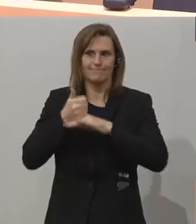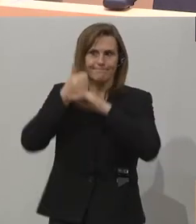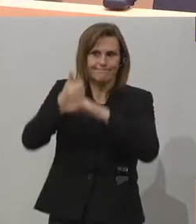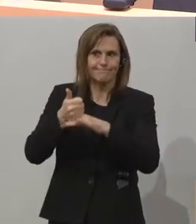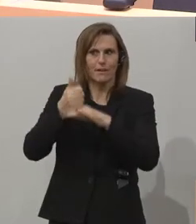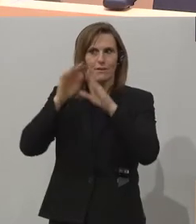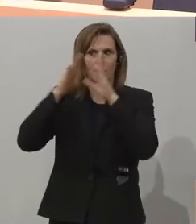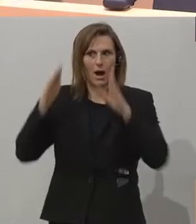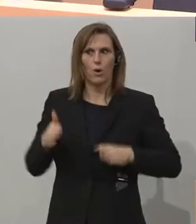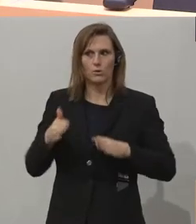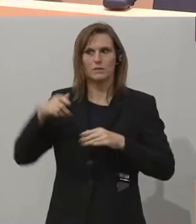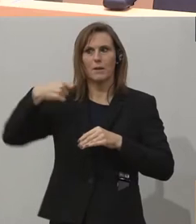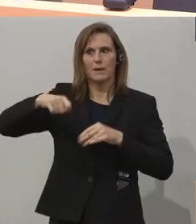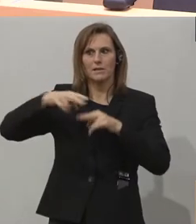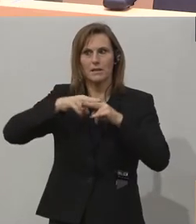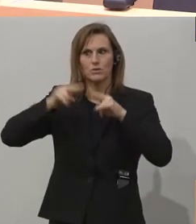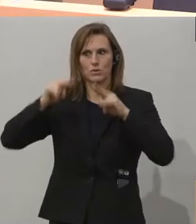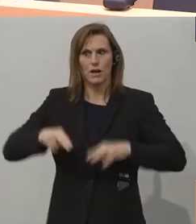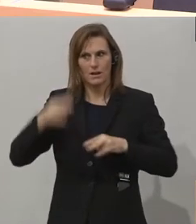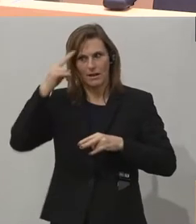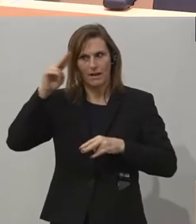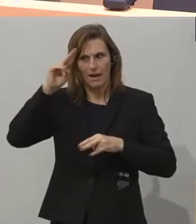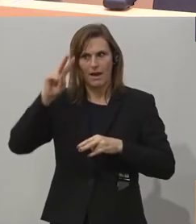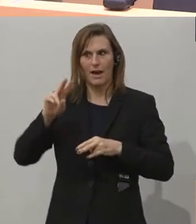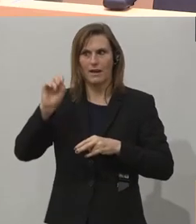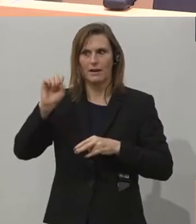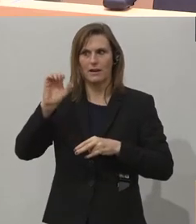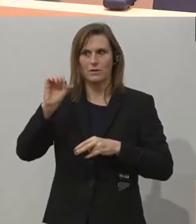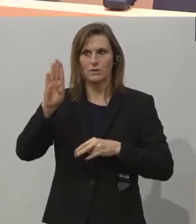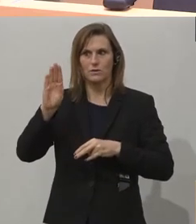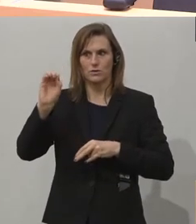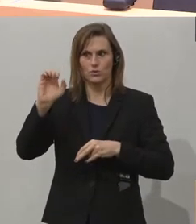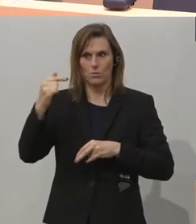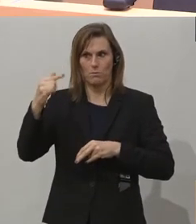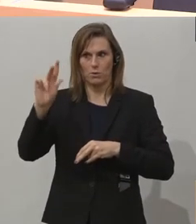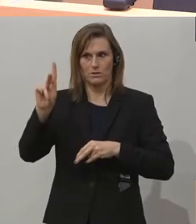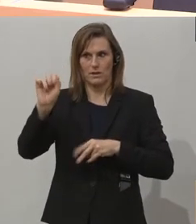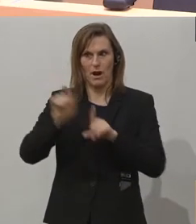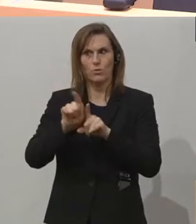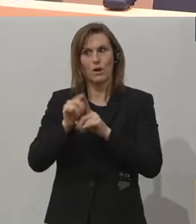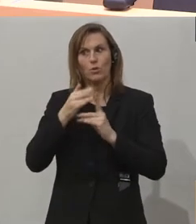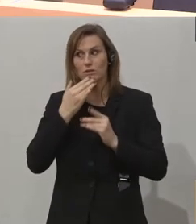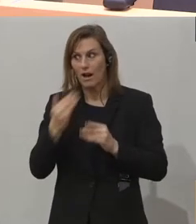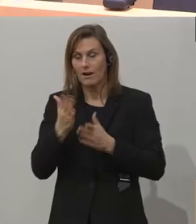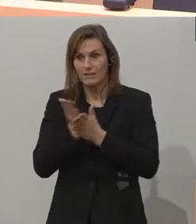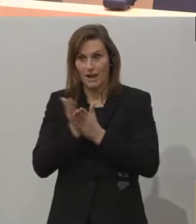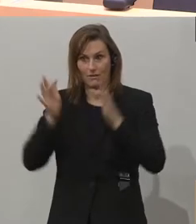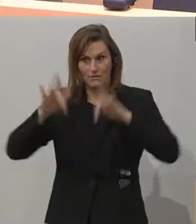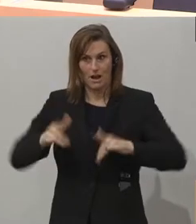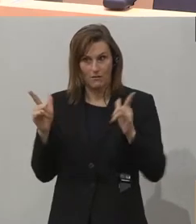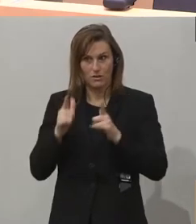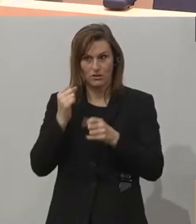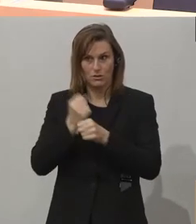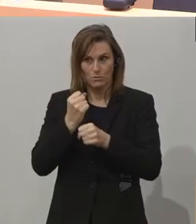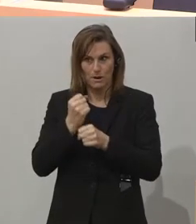Präsidenten des Nationalrates, Magister Wolfgang Sobotka, herzlich willkommen und natürlich auch ein Danke, dass wir hier sein dürfen. Wir freuen uns aber auch, dass